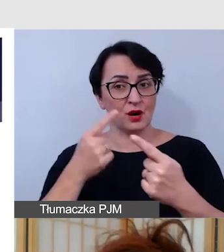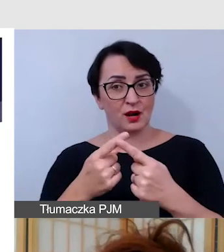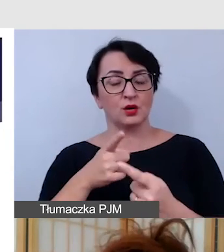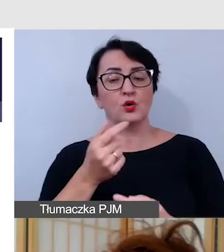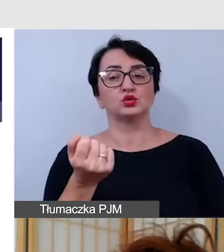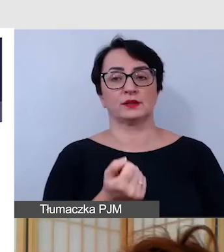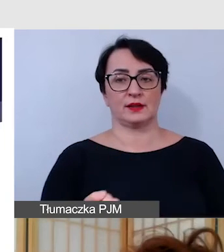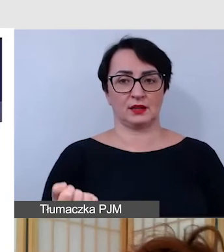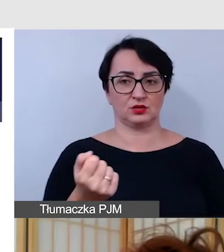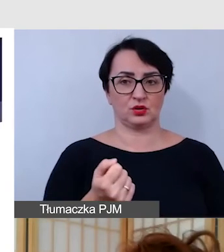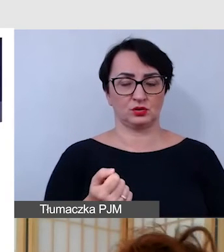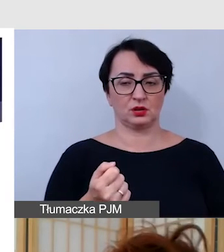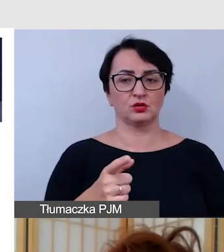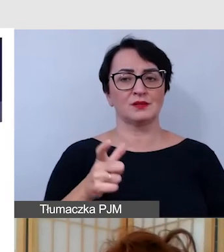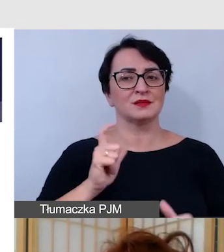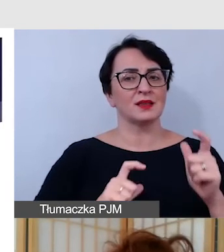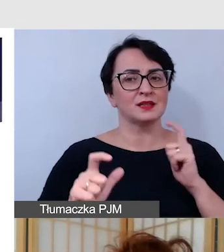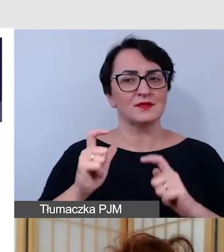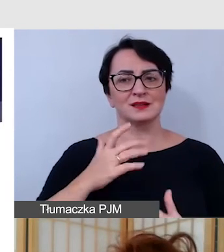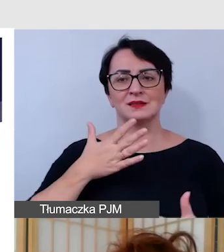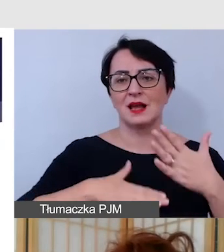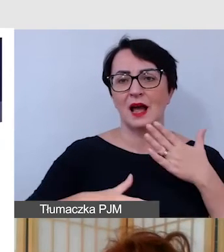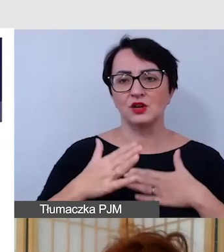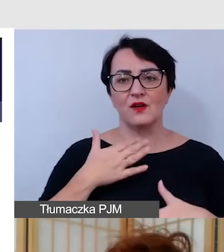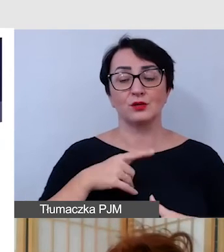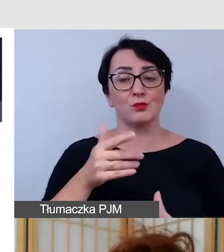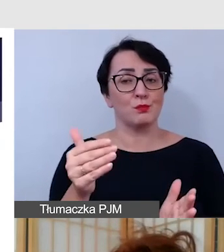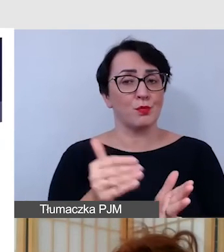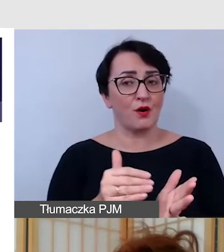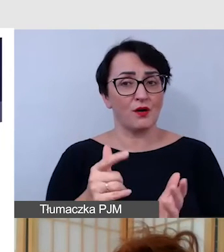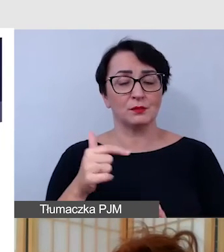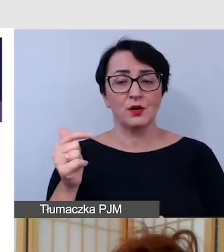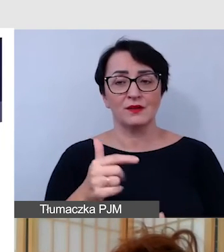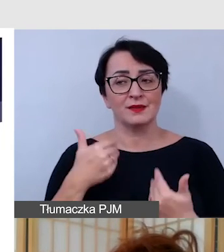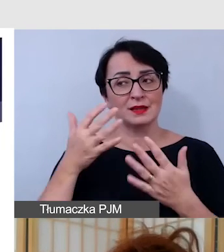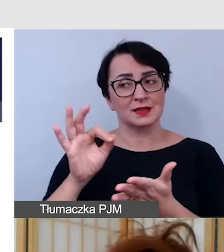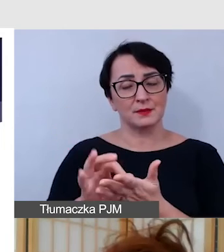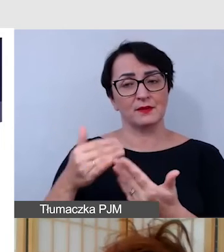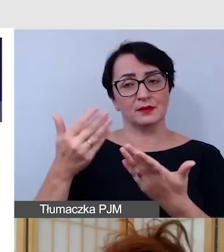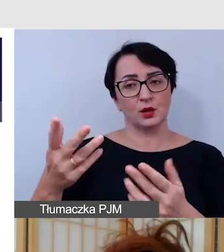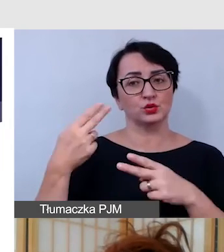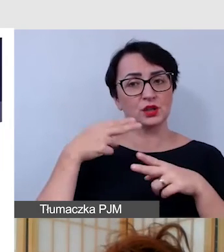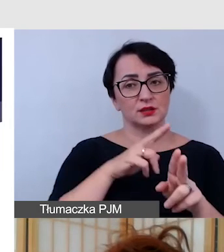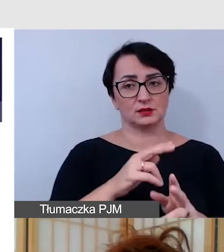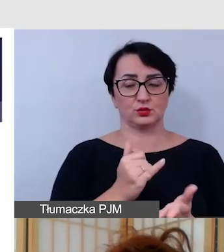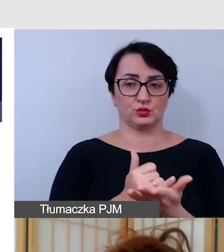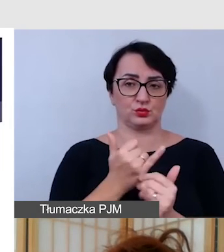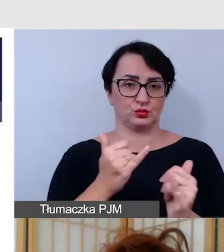użytecznością, czyli z tą satysfakcją i zadowoleniem, które powinniśmy zapewnić naszym uczestnikom.